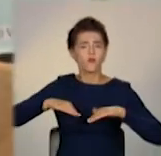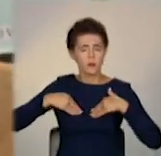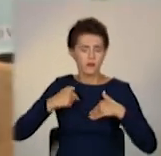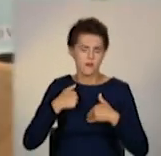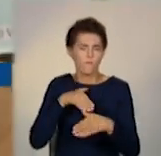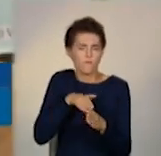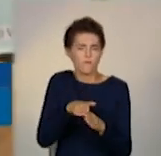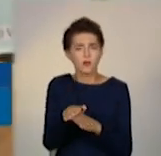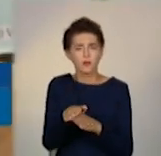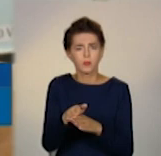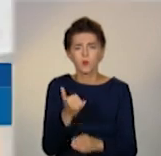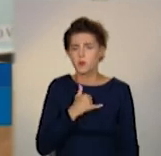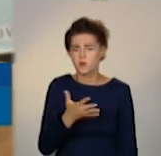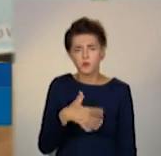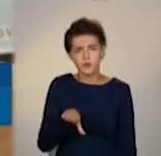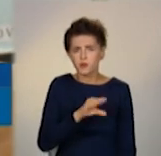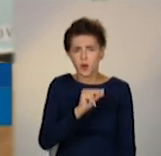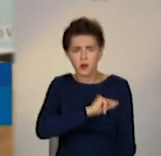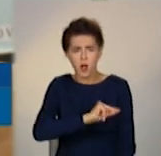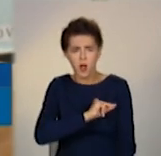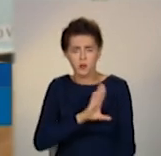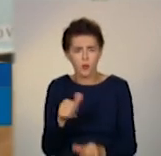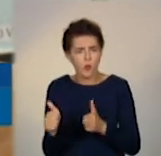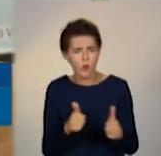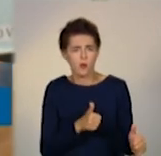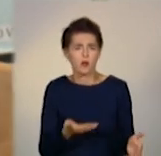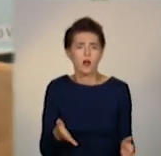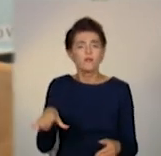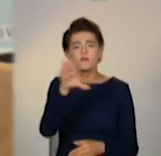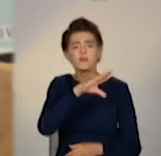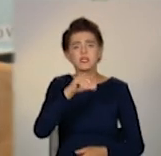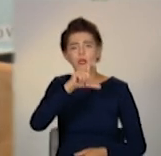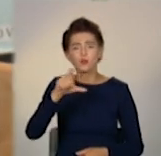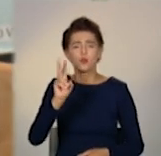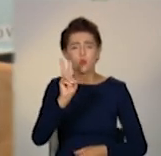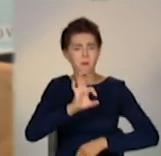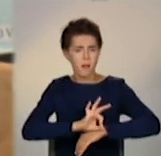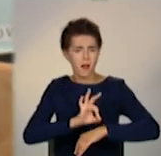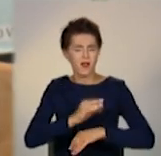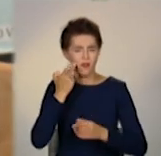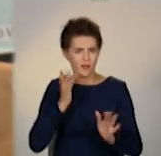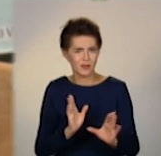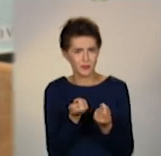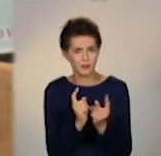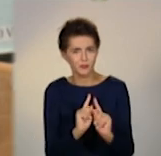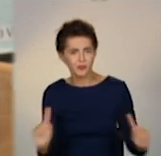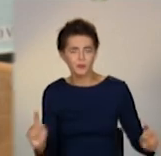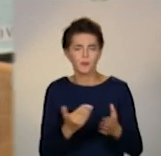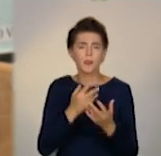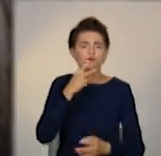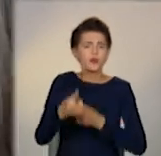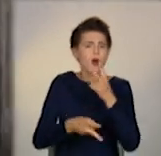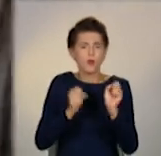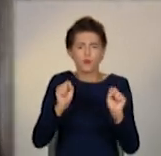хороший персонал. Такі, як я, вільні, вони, взагалі, свої виразні люди. Вони можуть жалуватися на все, що